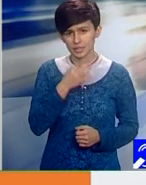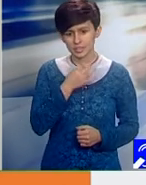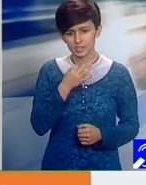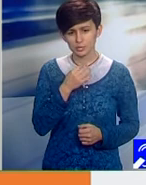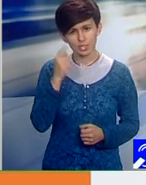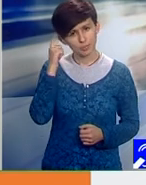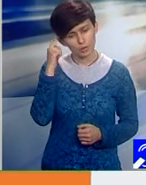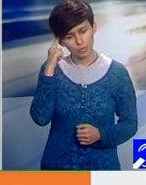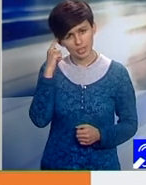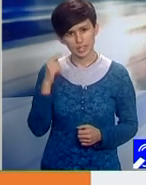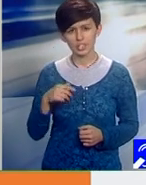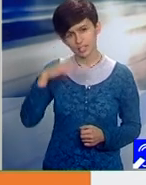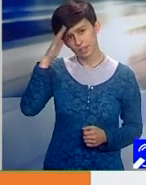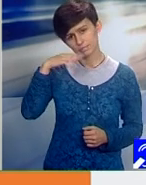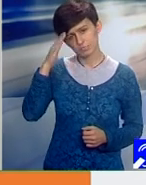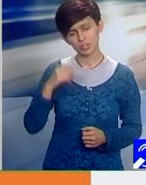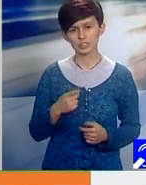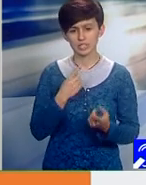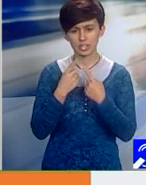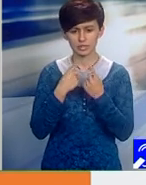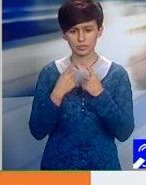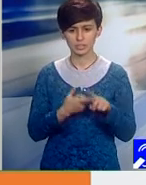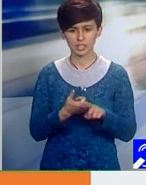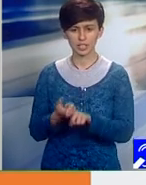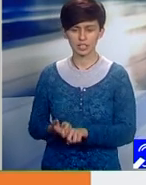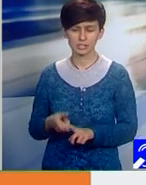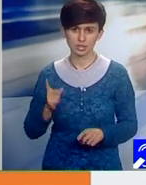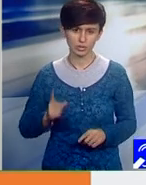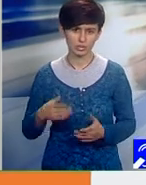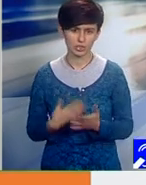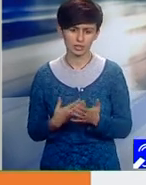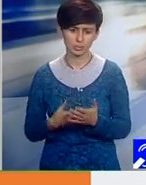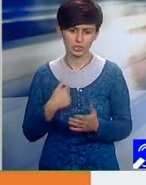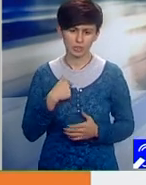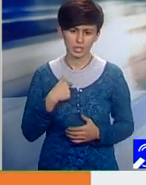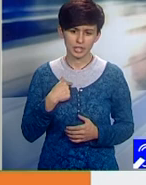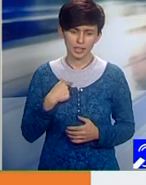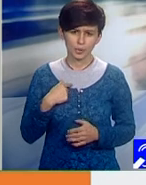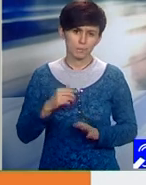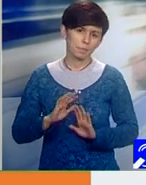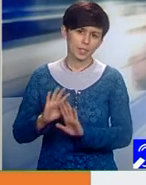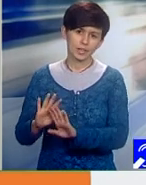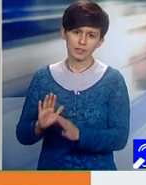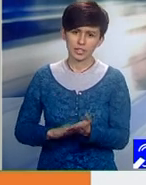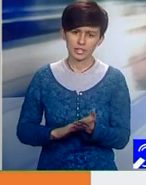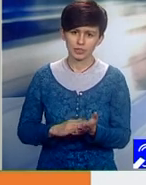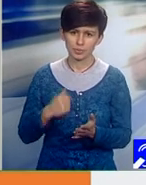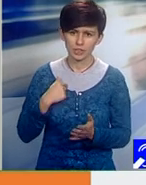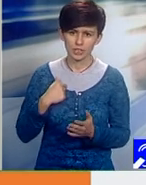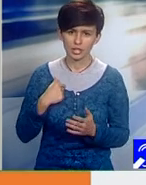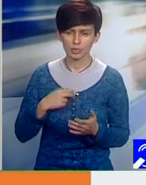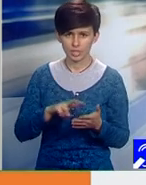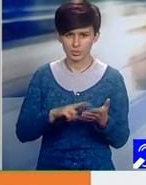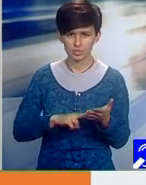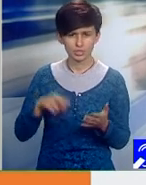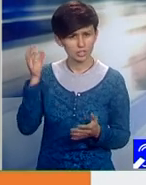discuția despre ordonanță, pentru că eu personal, înapără de faptul că am citit și am auzit ceea